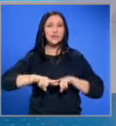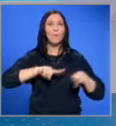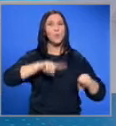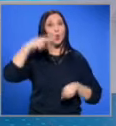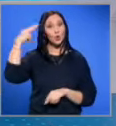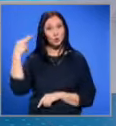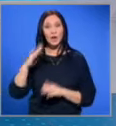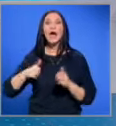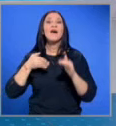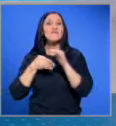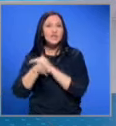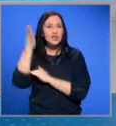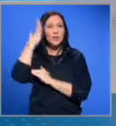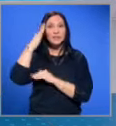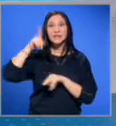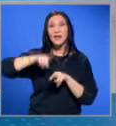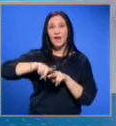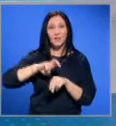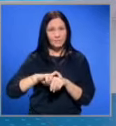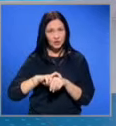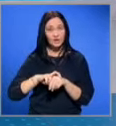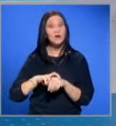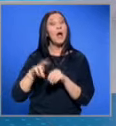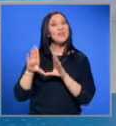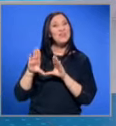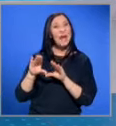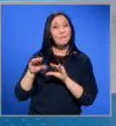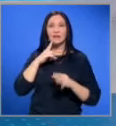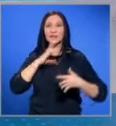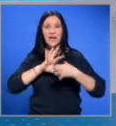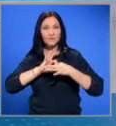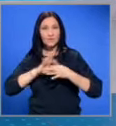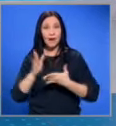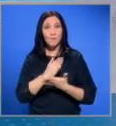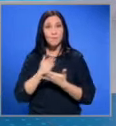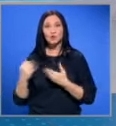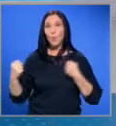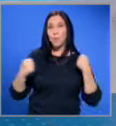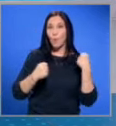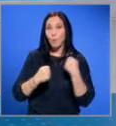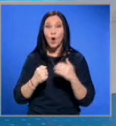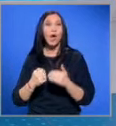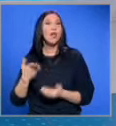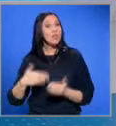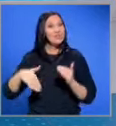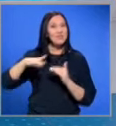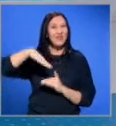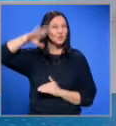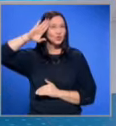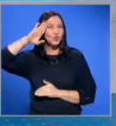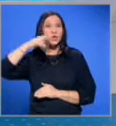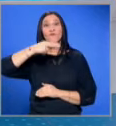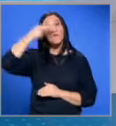прокуратура. Вътрешният министр Иван Демерджиев намекна за връзка между нанесения побой над служител в